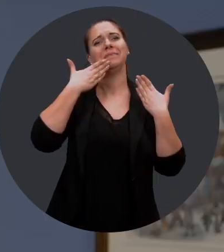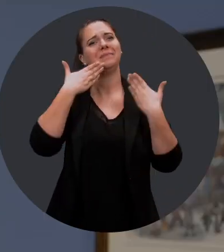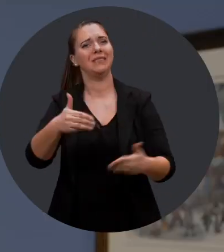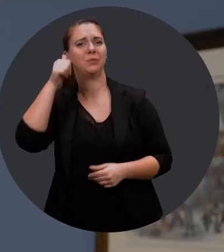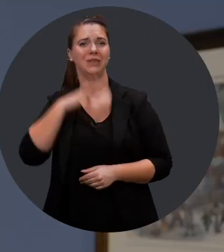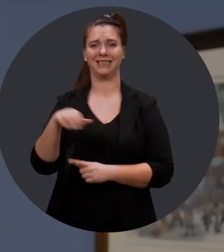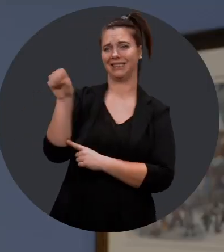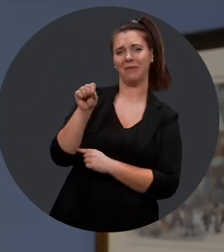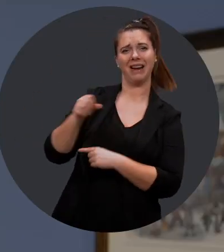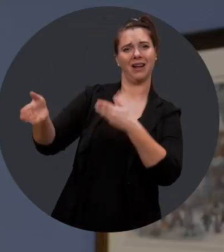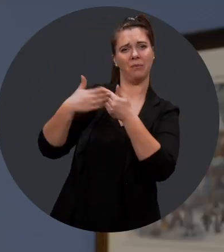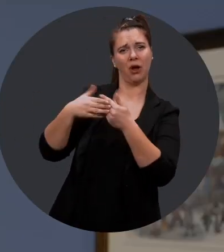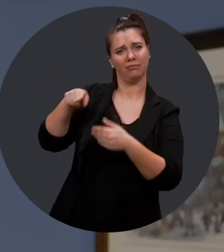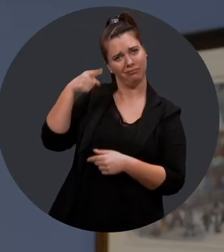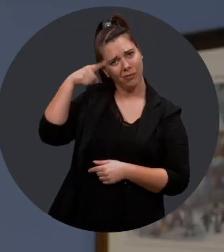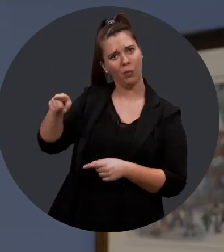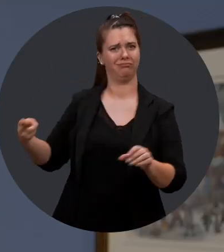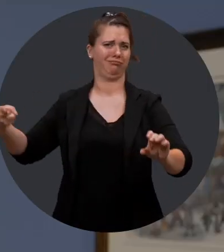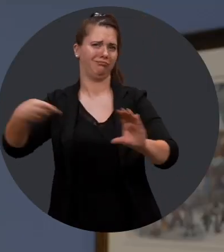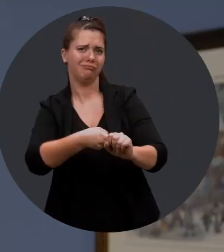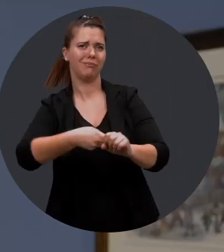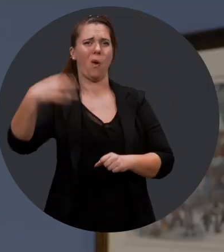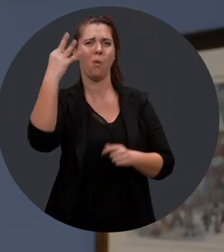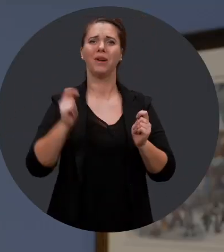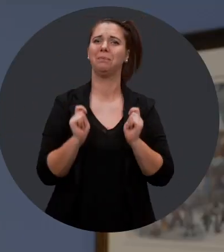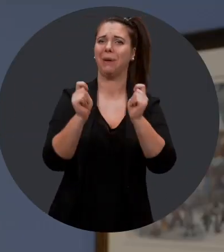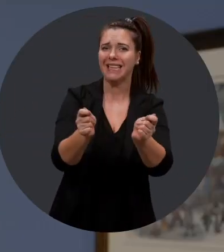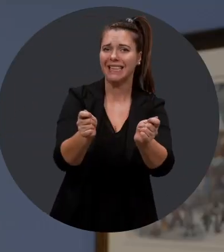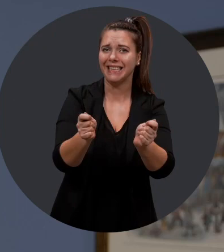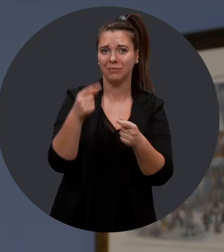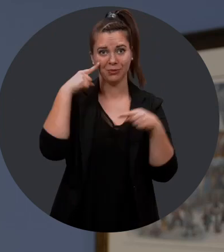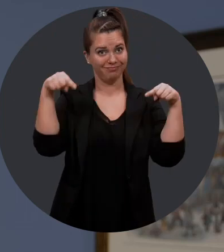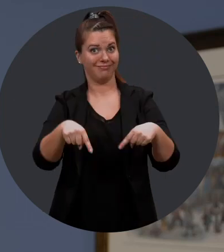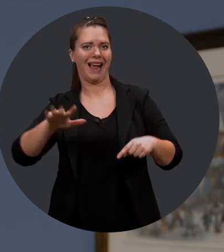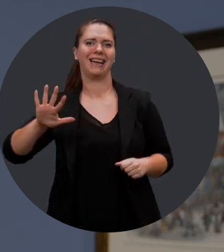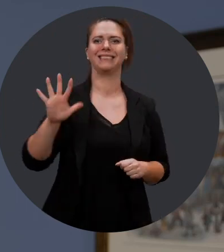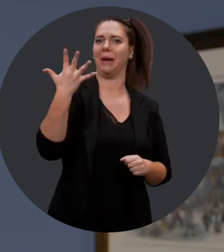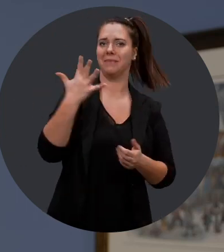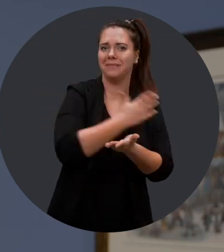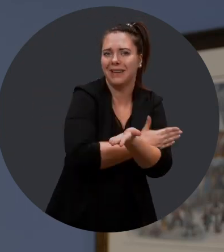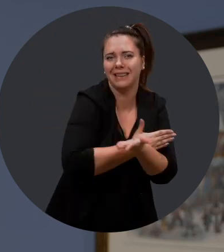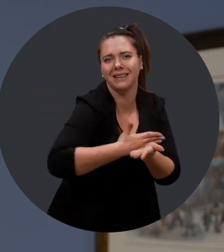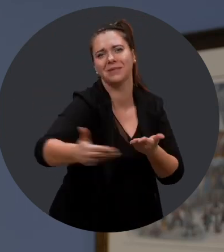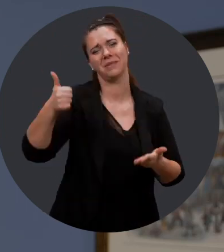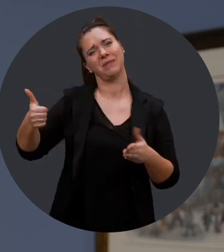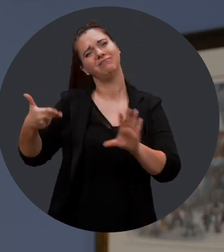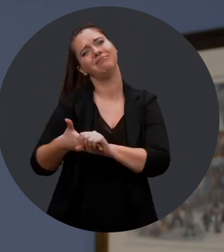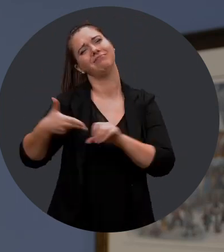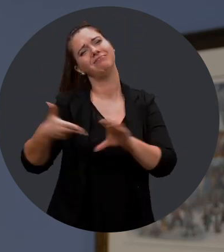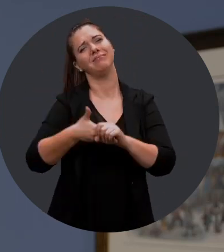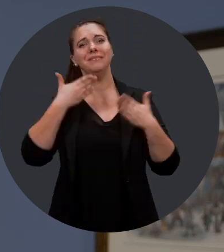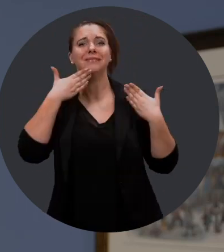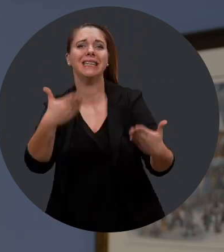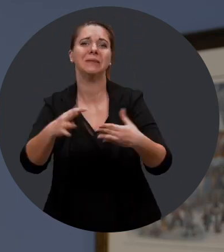En terminant, je tiens à remercier M. Stéphane Laporte pour son implication à titre de porte-parole du prix et ce, pour la cinquième